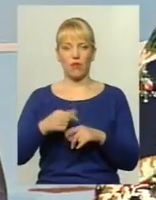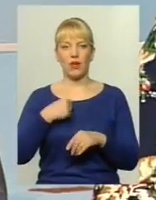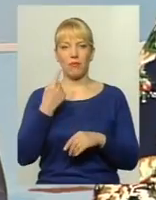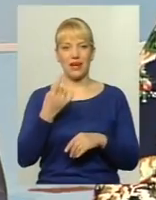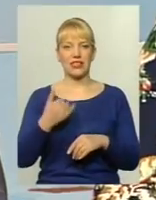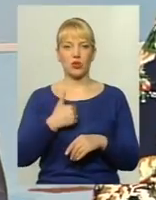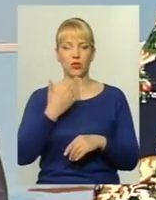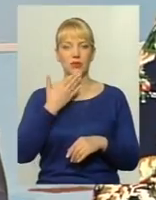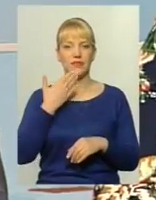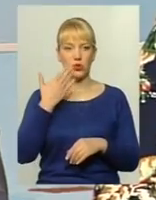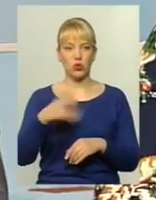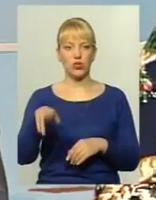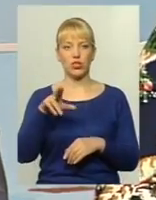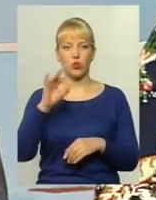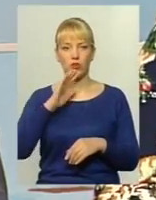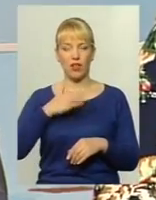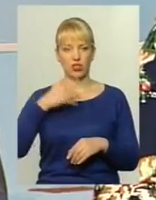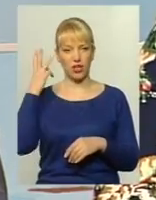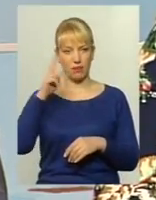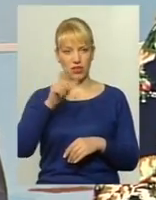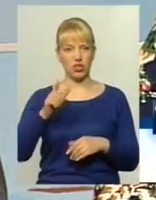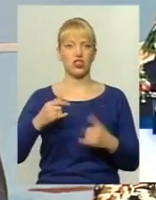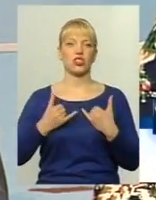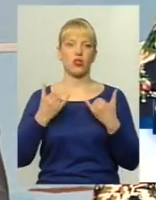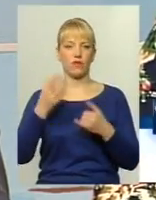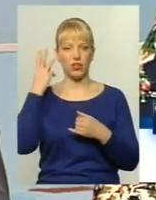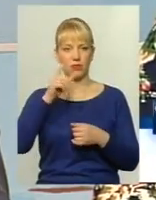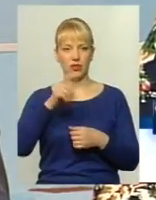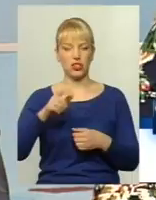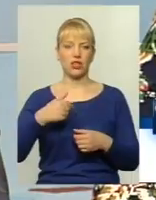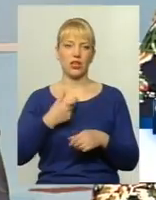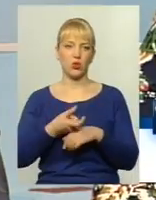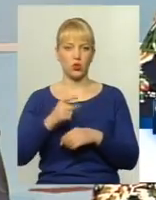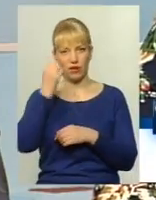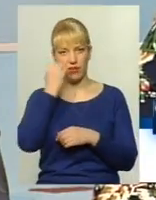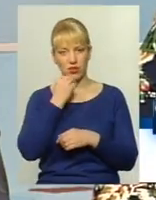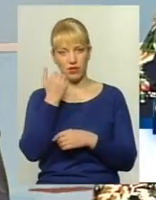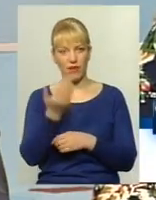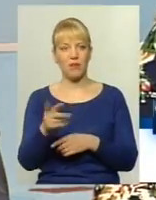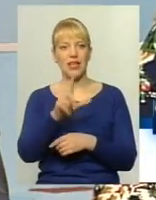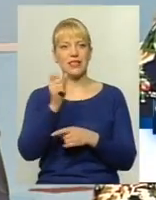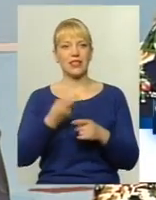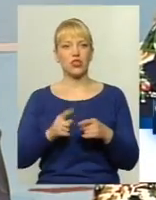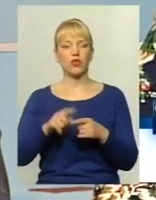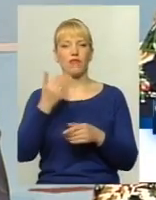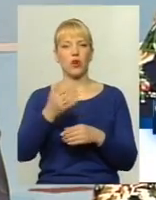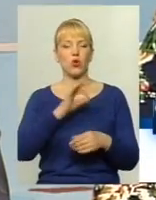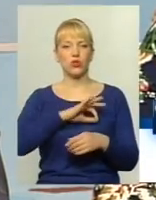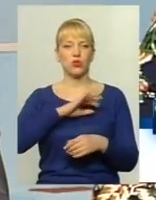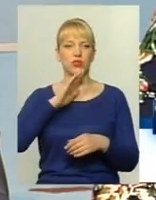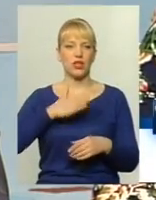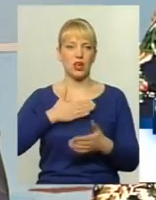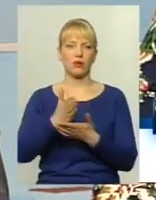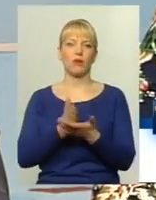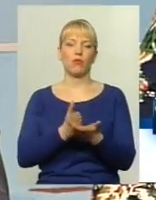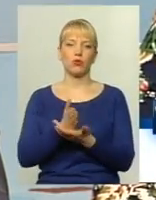я хотіла б звернутися до наших хмельничан Шановні хмельничани, я дуже вдячна вам за те, що ви користуєтесь нашими